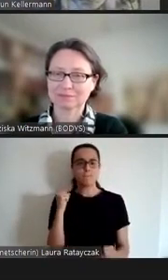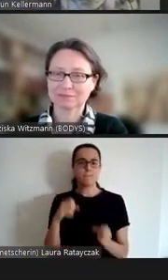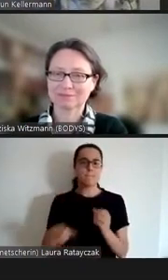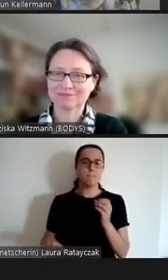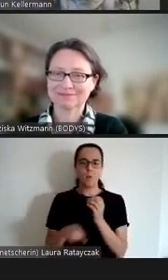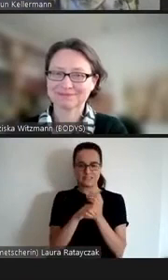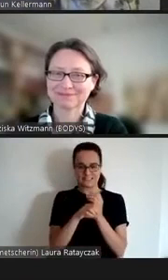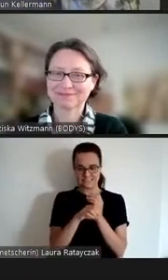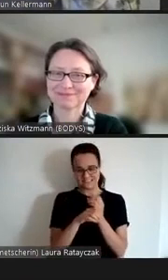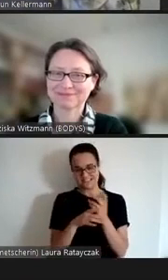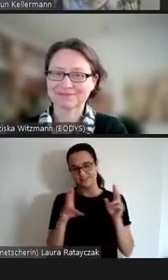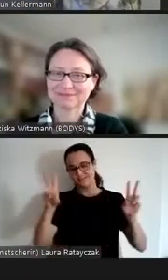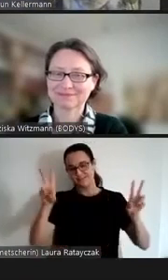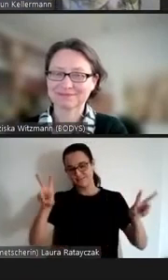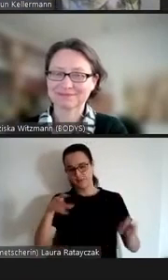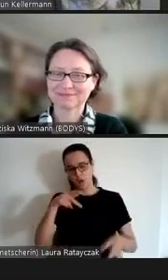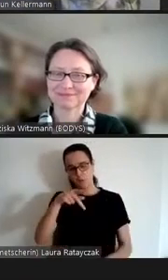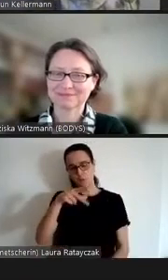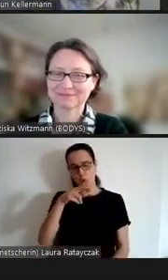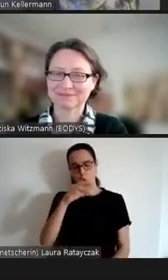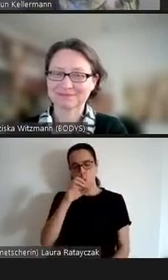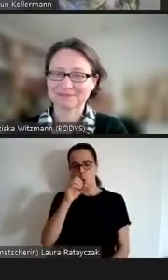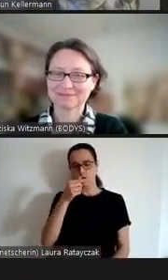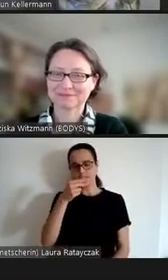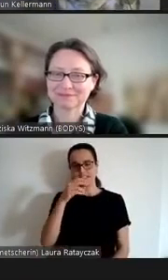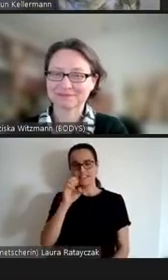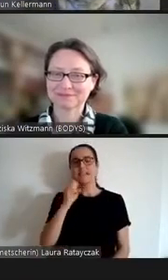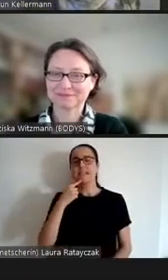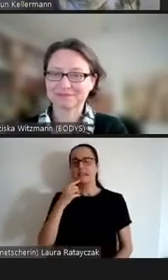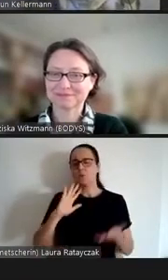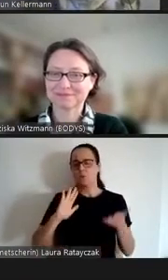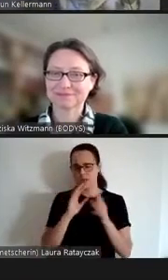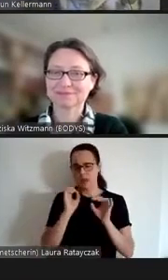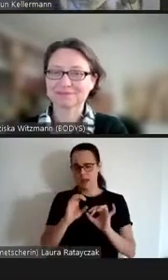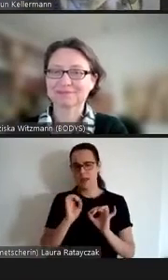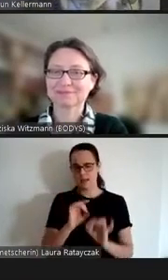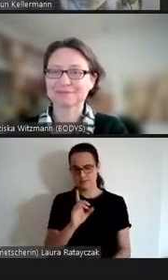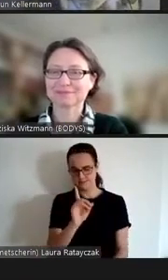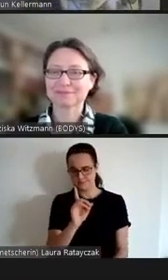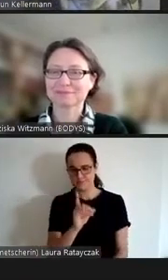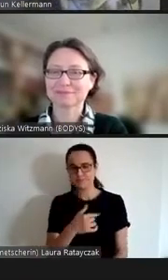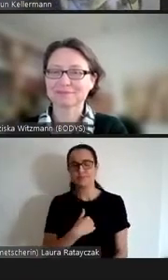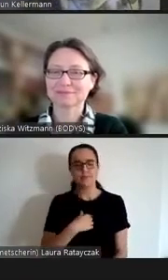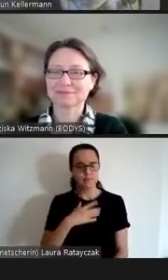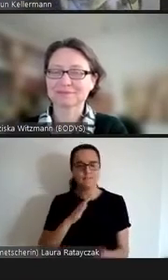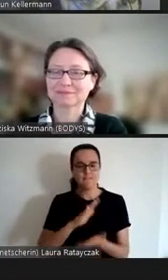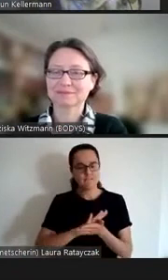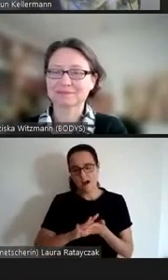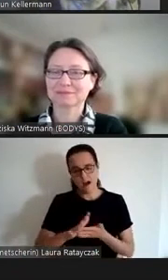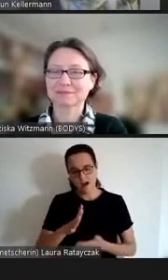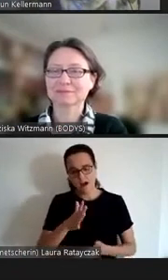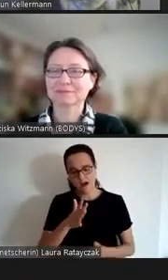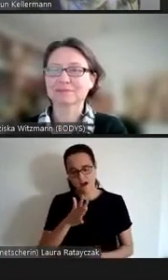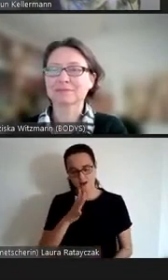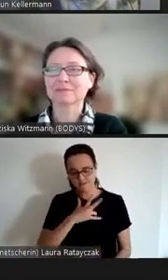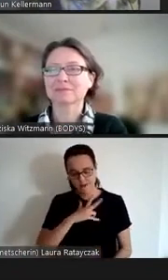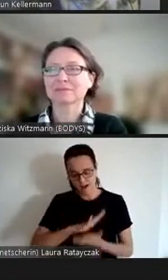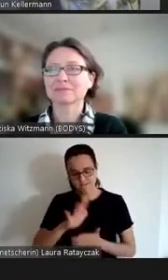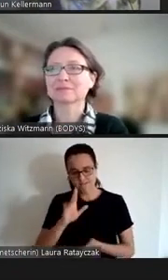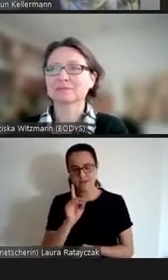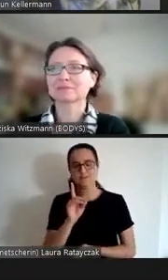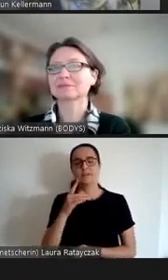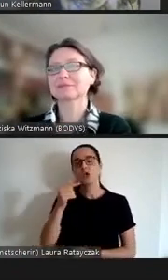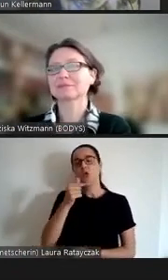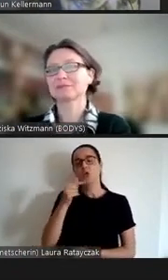erläutern der Gedanke ist eigentlich ganz einfach die Erzählung von Thomas